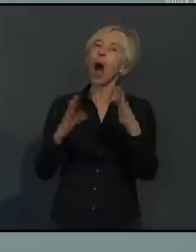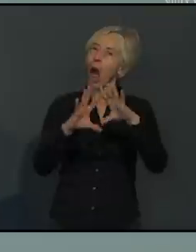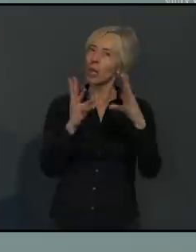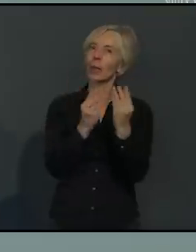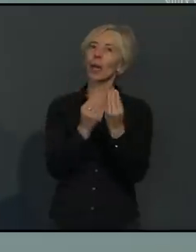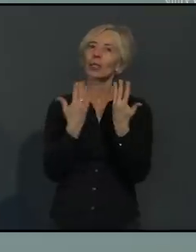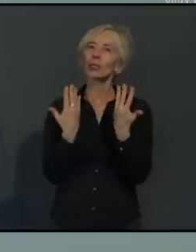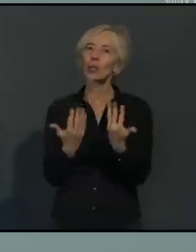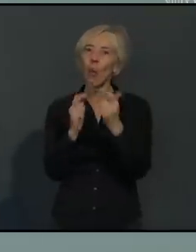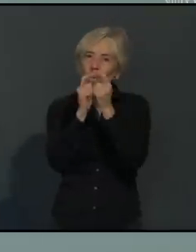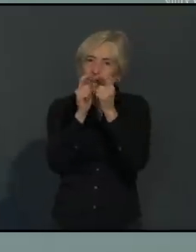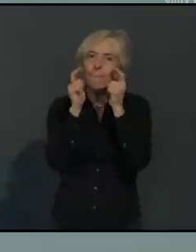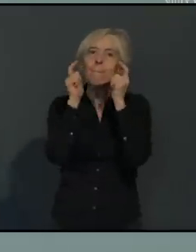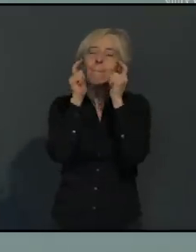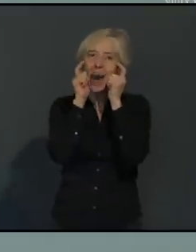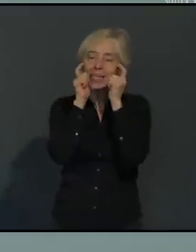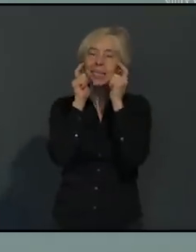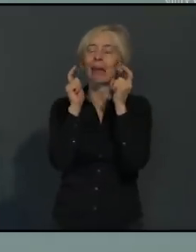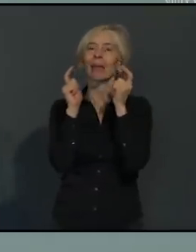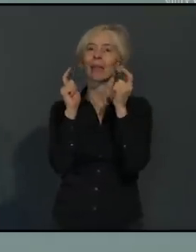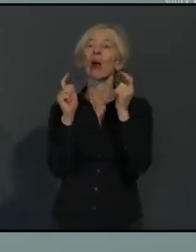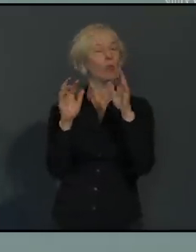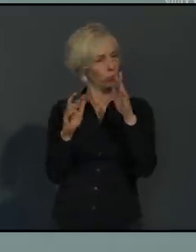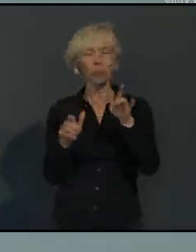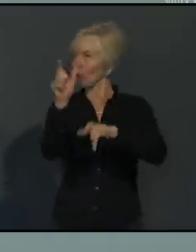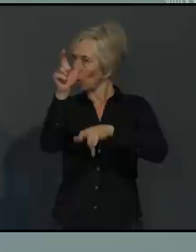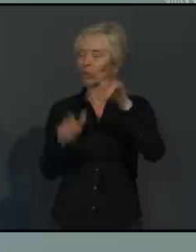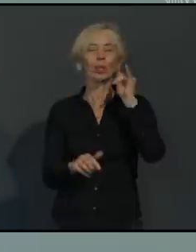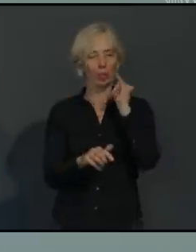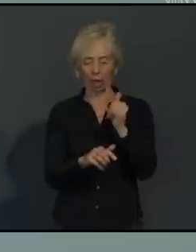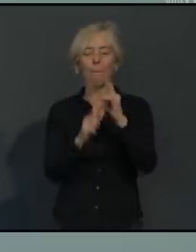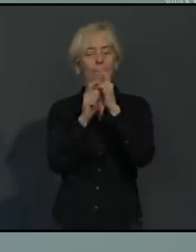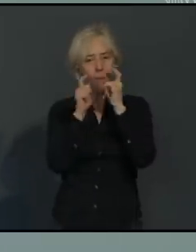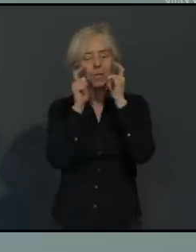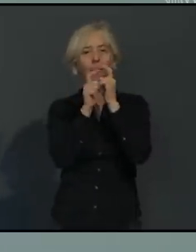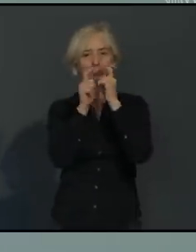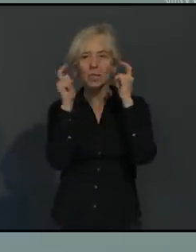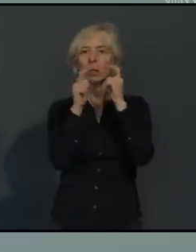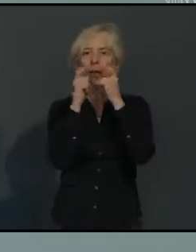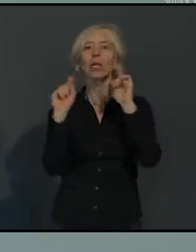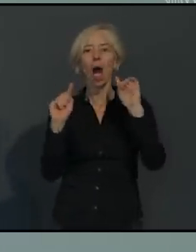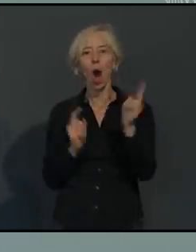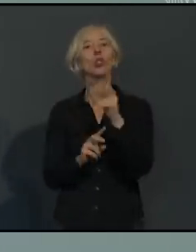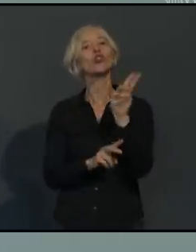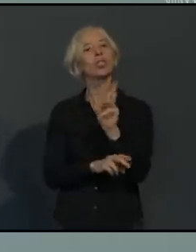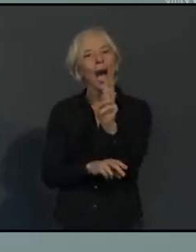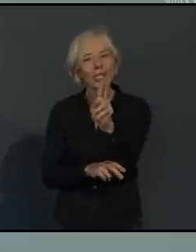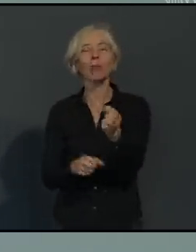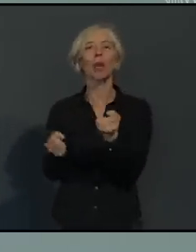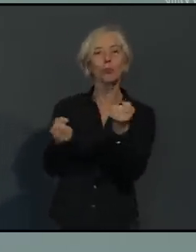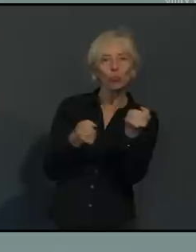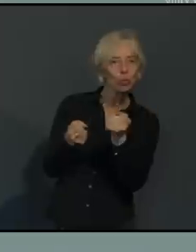Bussen vom Großteil der Bevölkerung sehr, sehr gut eingehalten. Unzufrieden oder noch nicht im ausreichenden Maße